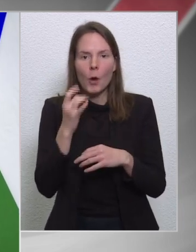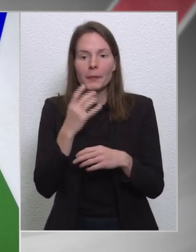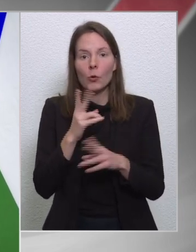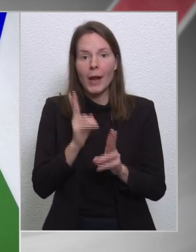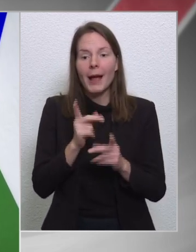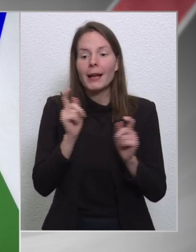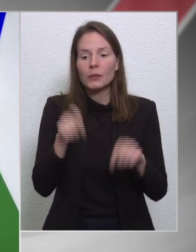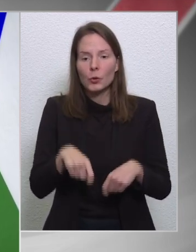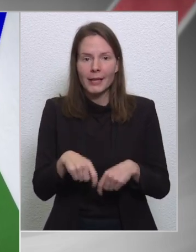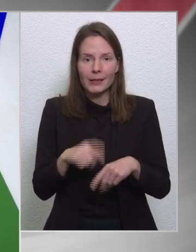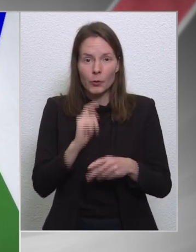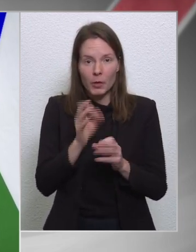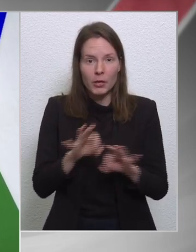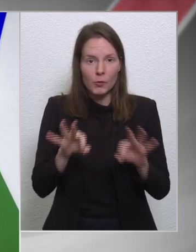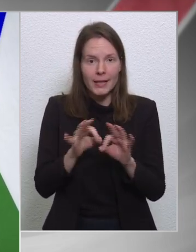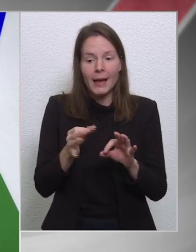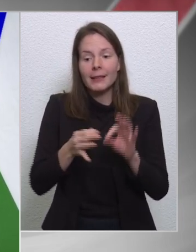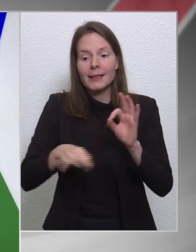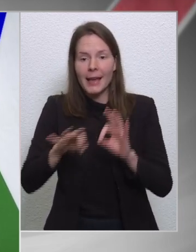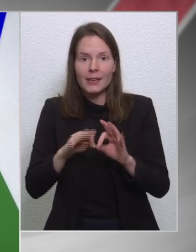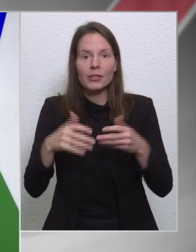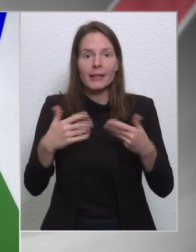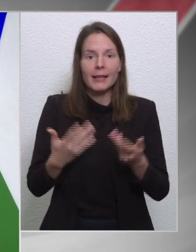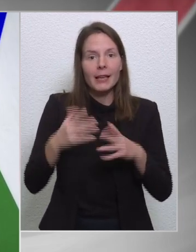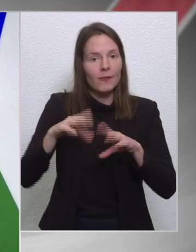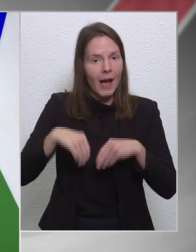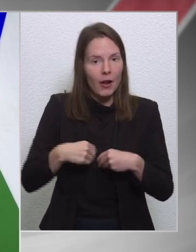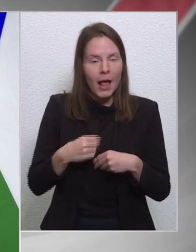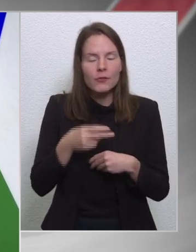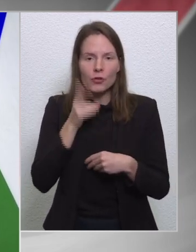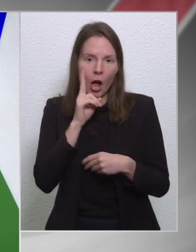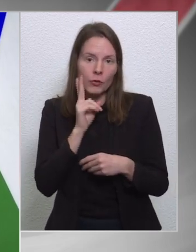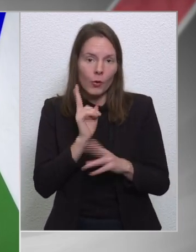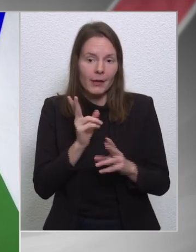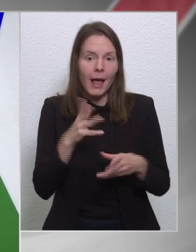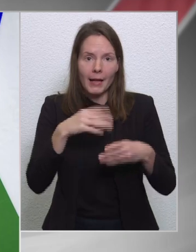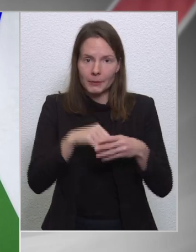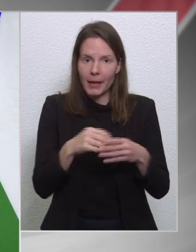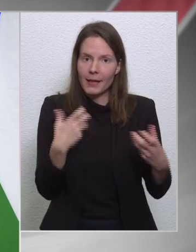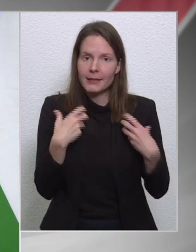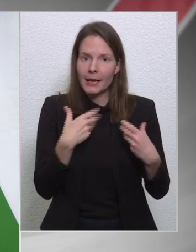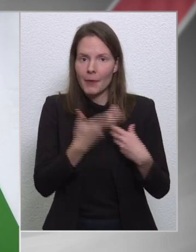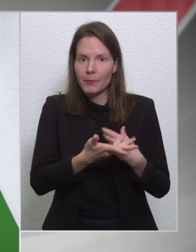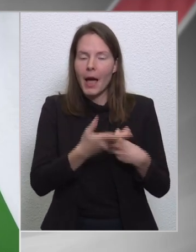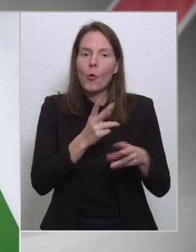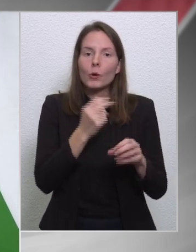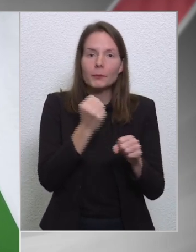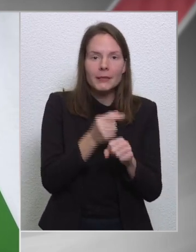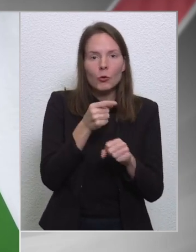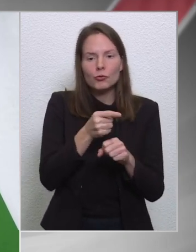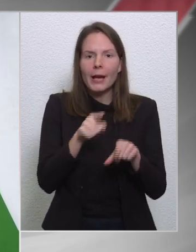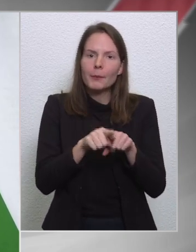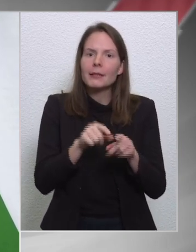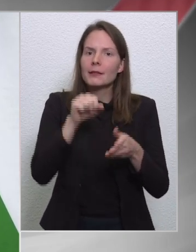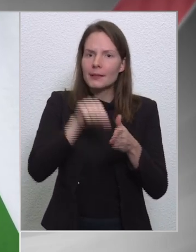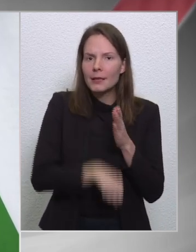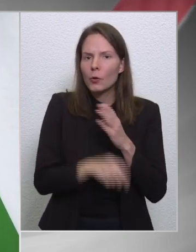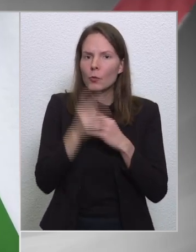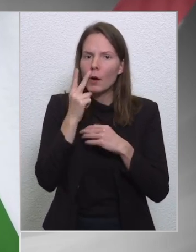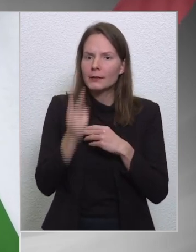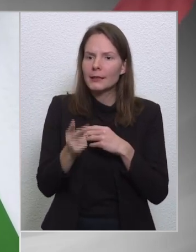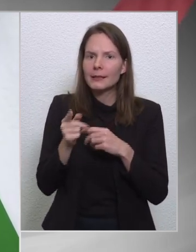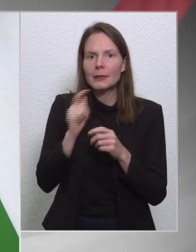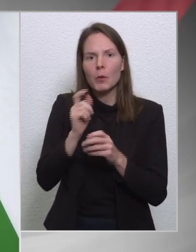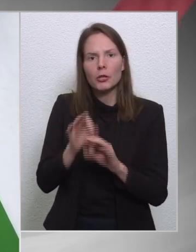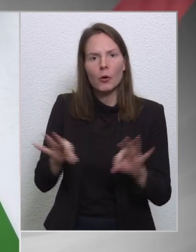vállalást, akkor ez játszhat szerepet abban, hogy a bizottság akár szigorúbb, vagy ilyen szigorúbb mércét alkalmaz Magyarországgal